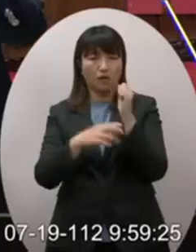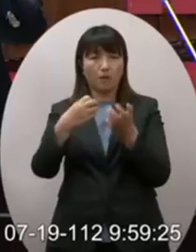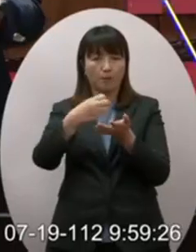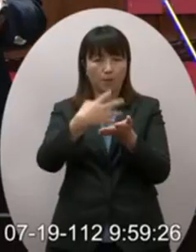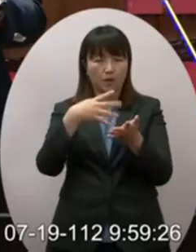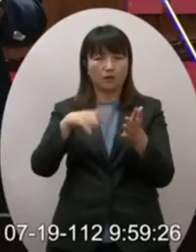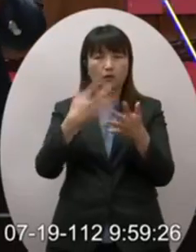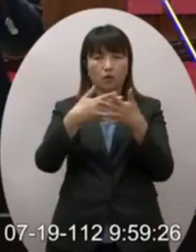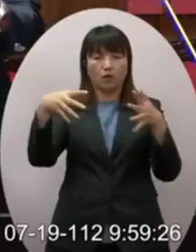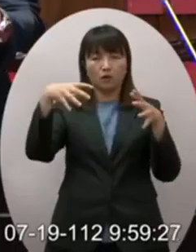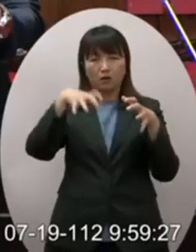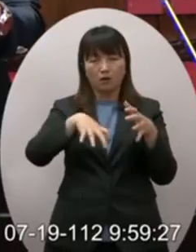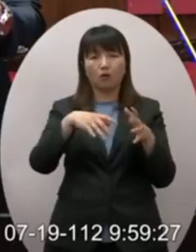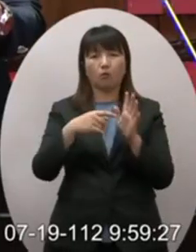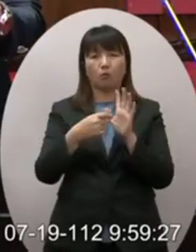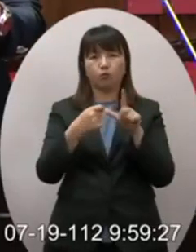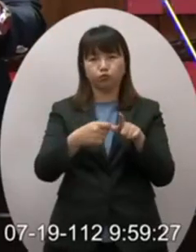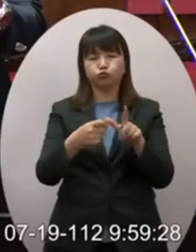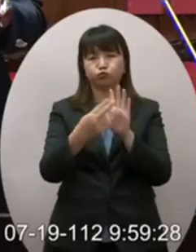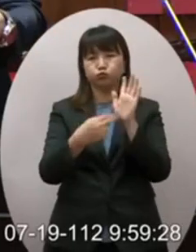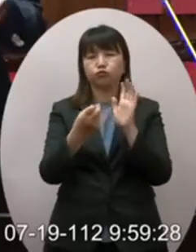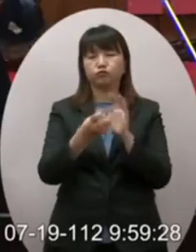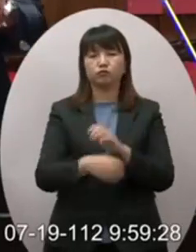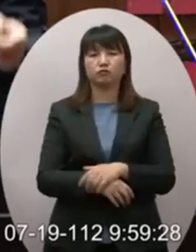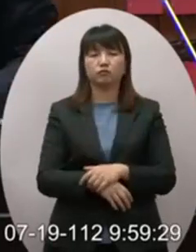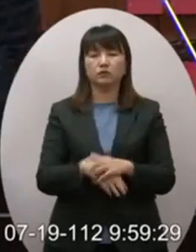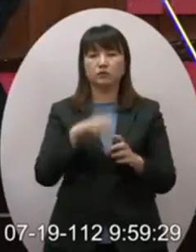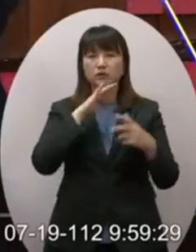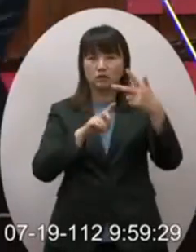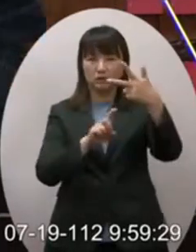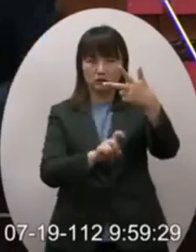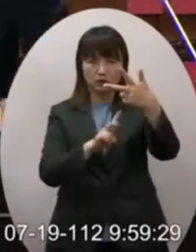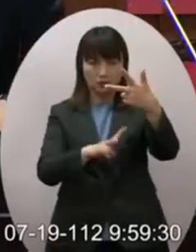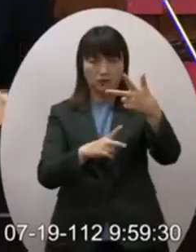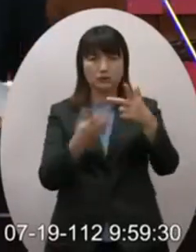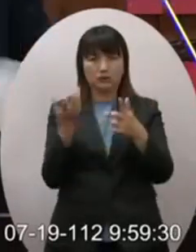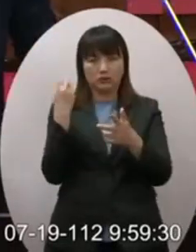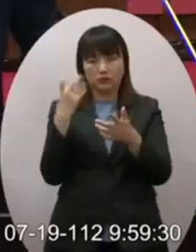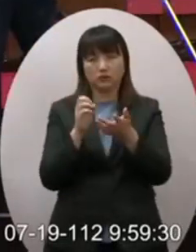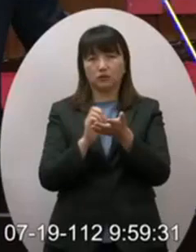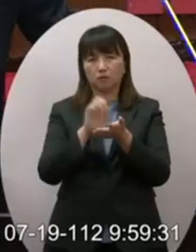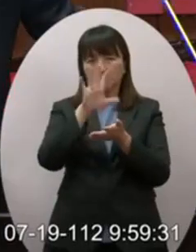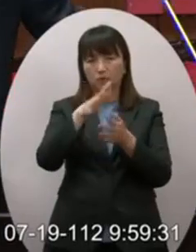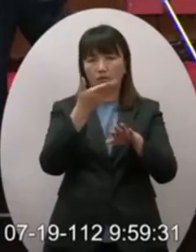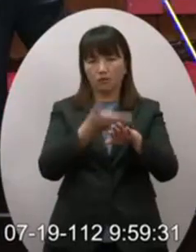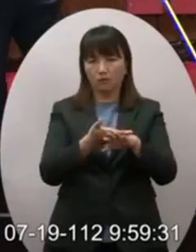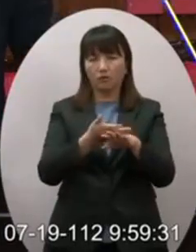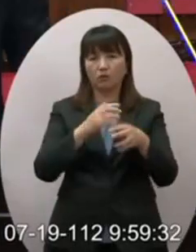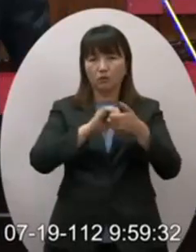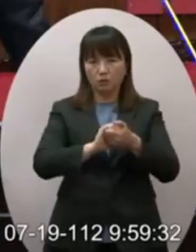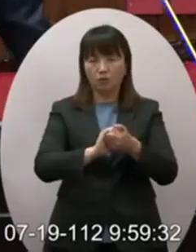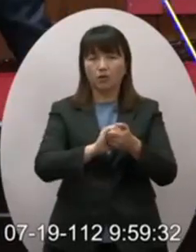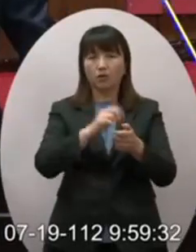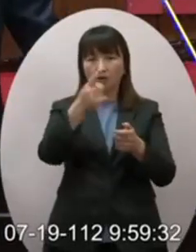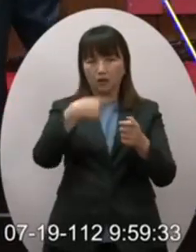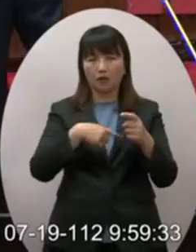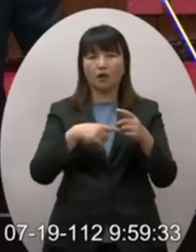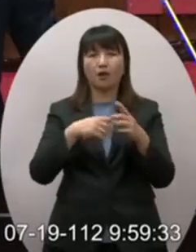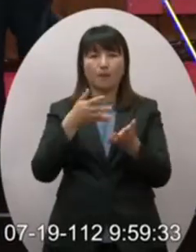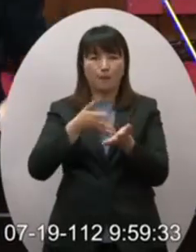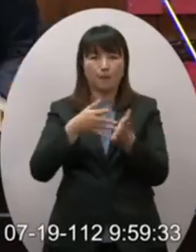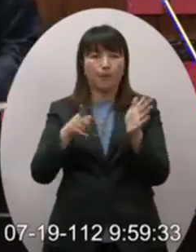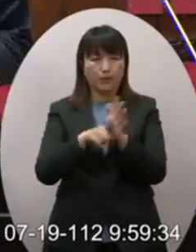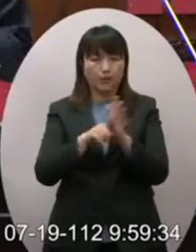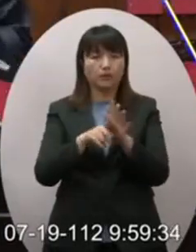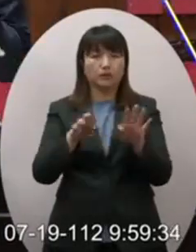告了你們網站沒有縮貼沒有而且七月十二號才上我們決定了你們要來做臨時會的